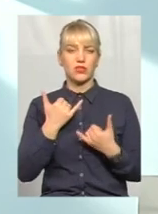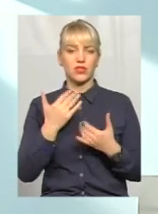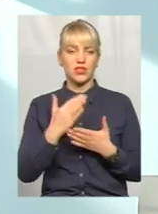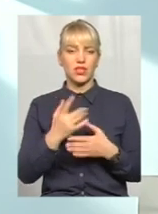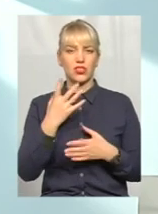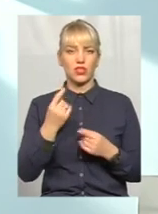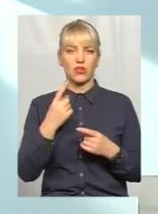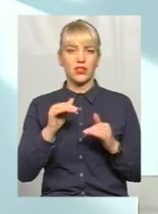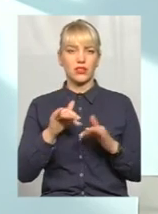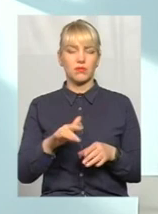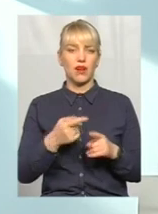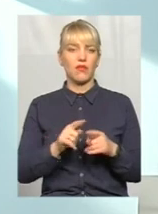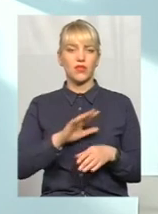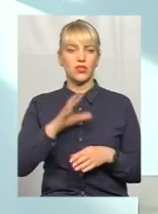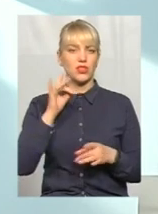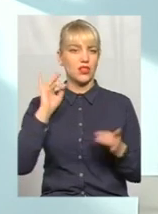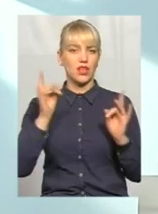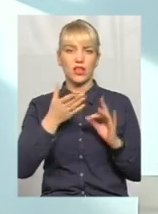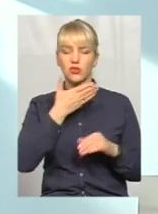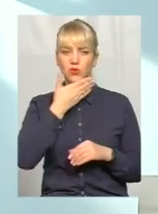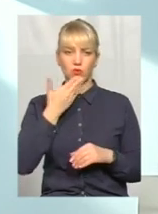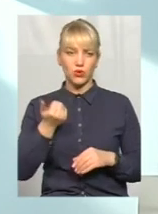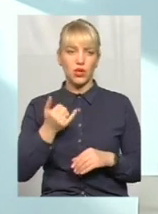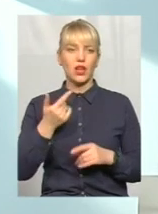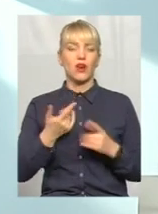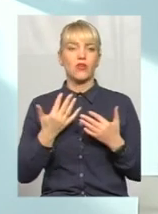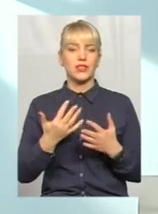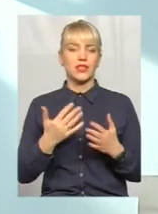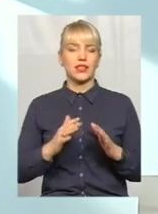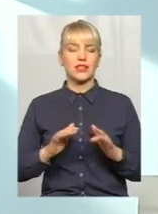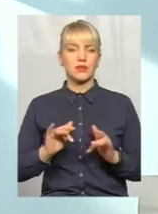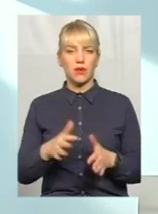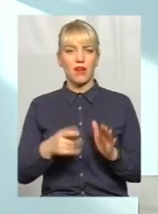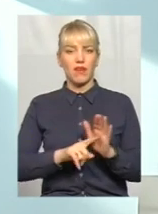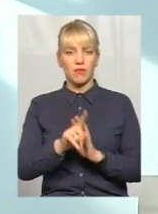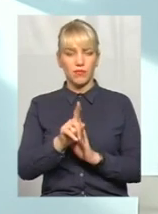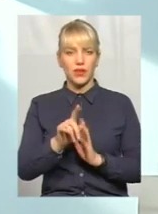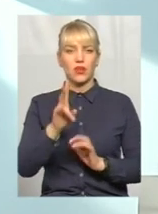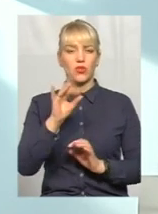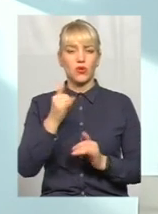справа, вона ще не на слуху, оскільки справа порушена, але ще в нас немає